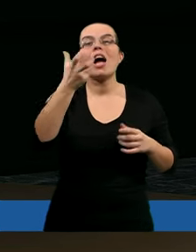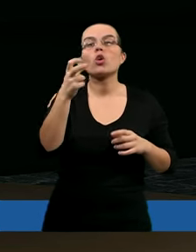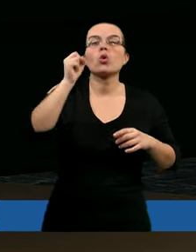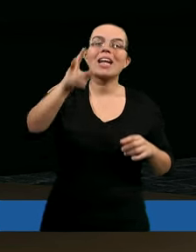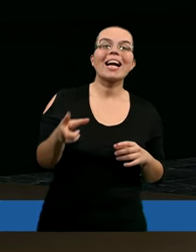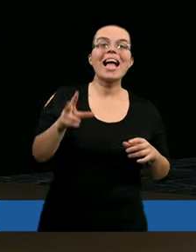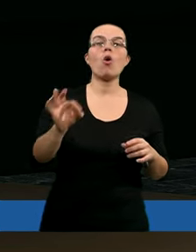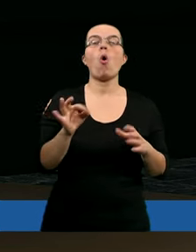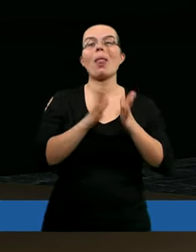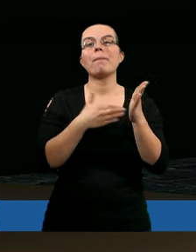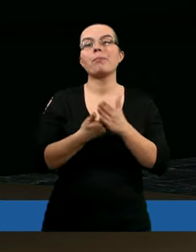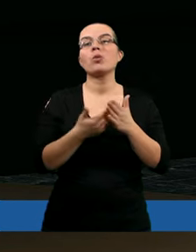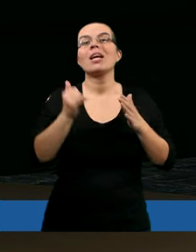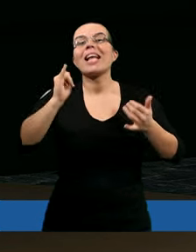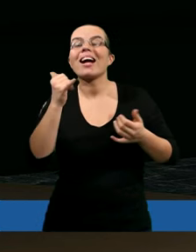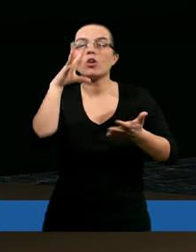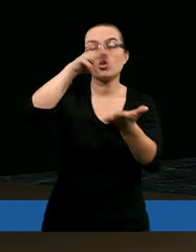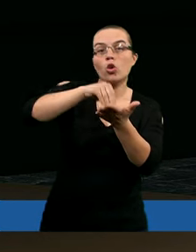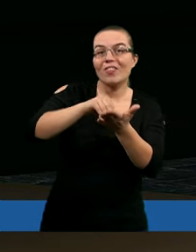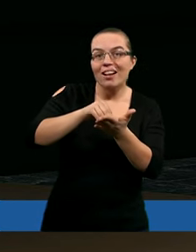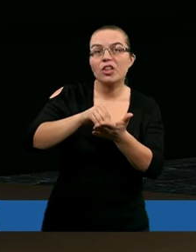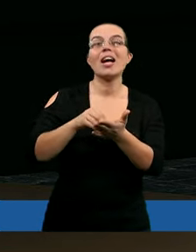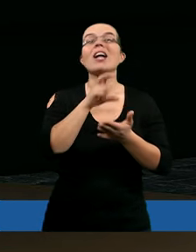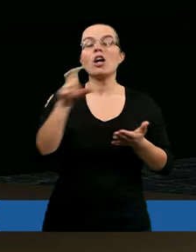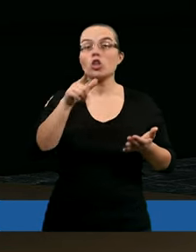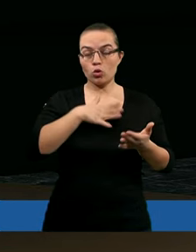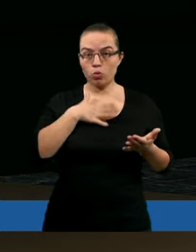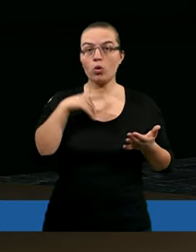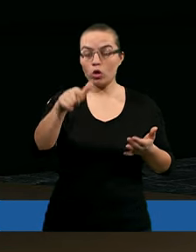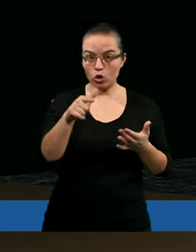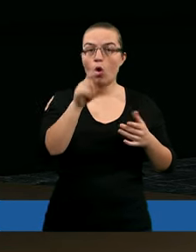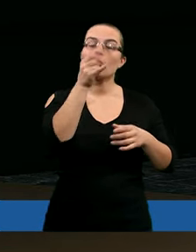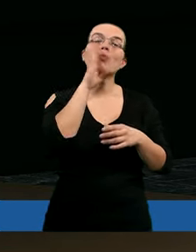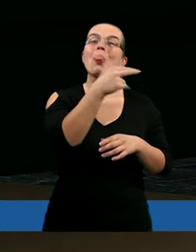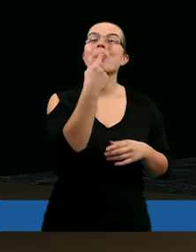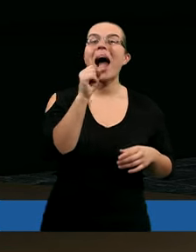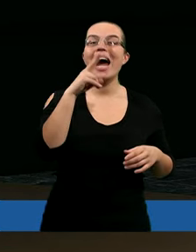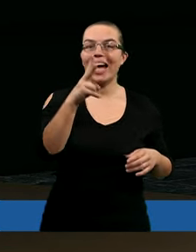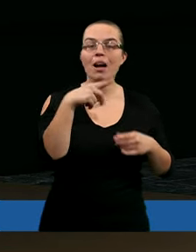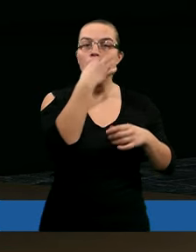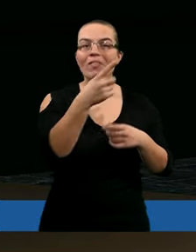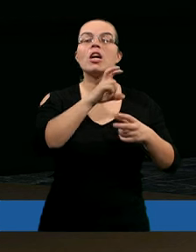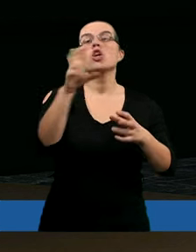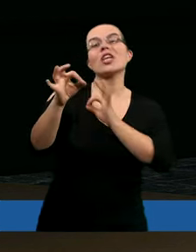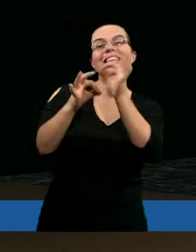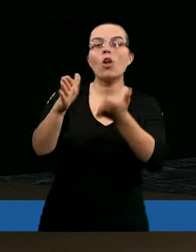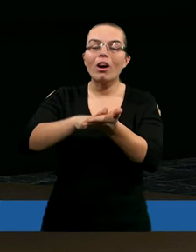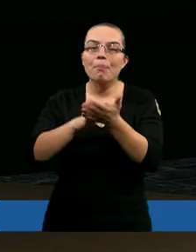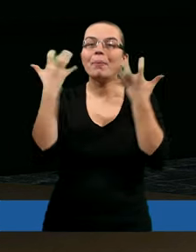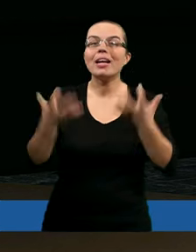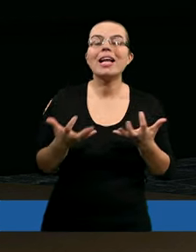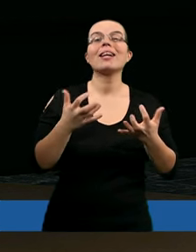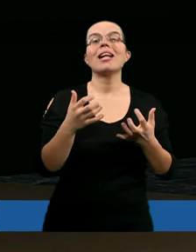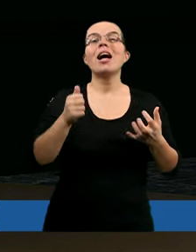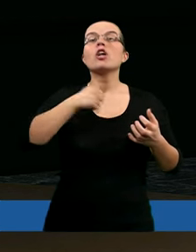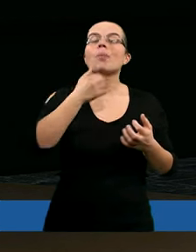takiego jakiegoś doświadczenia. Czy właśnie tak, jak Darek powiedział, jakiejś historii biblijnej, gdzie Bóg pokazał, że jest